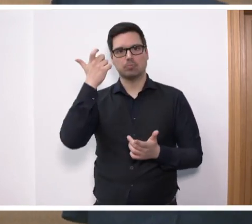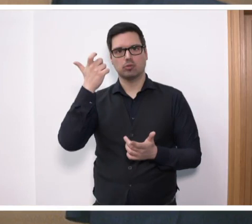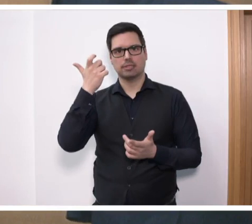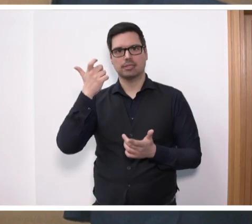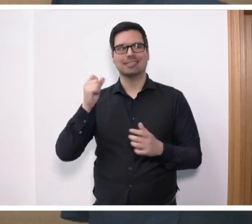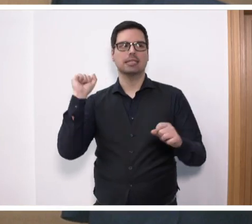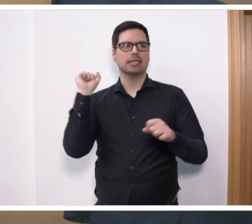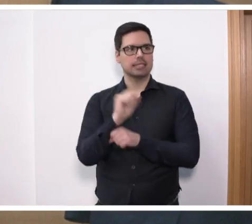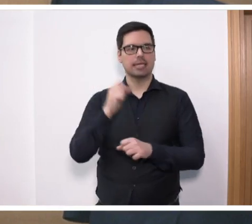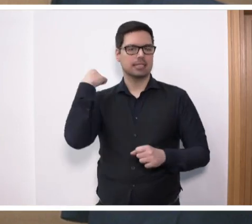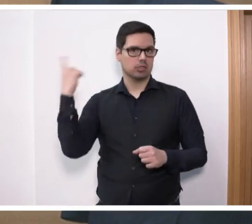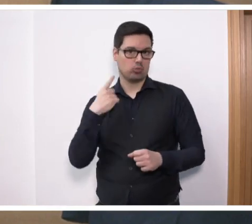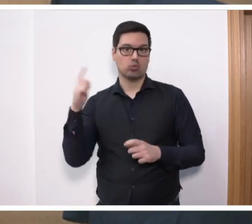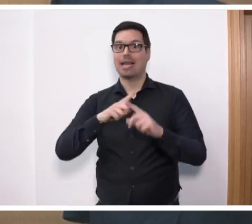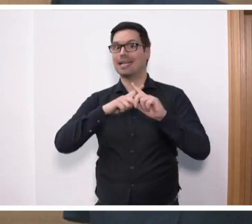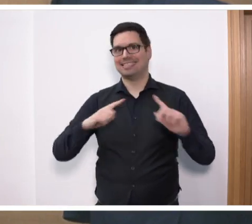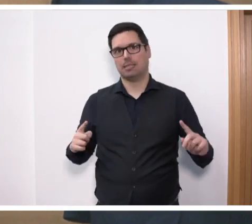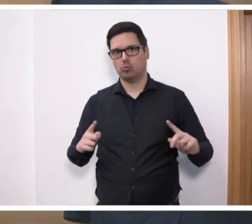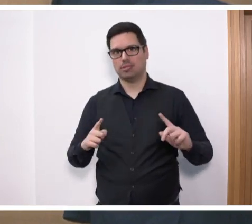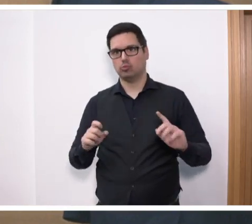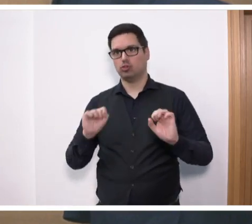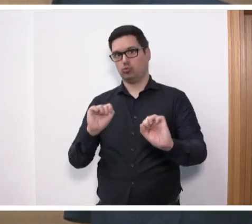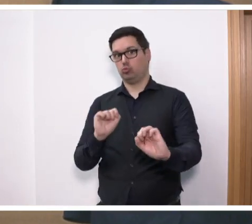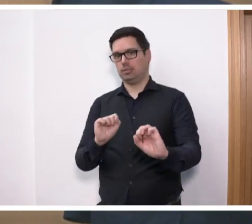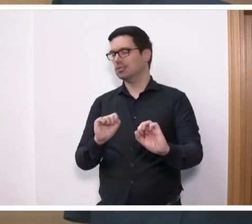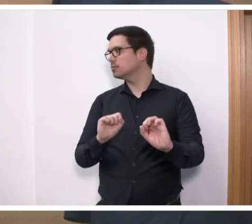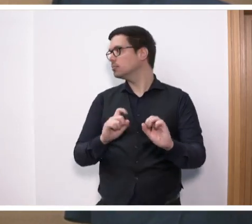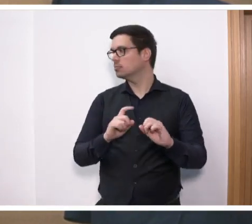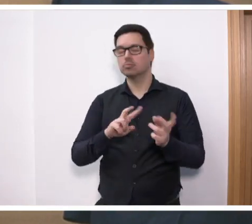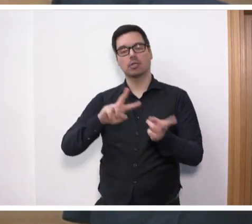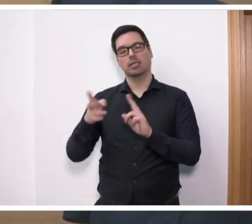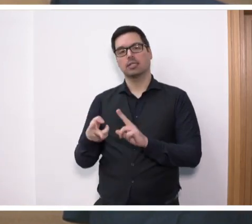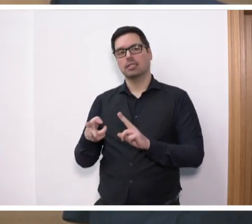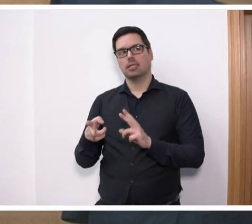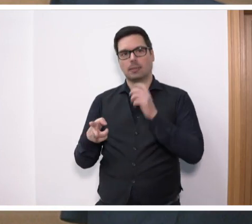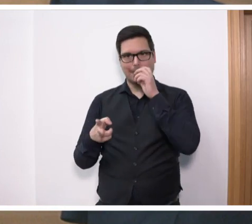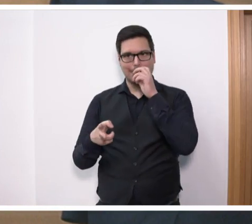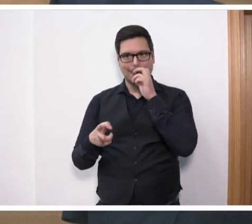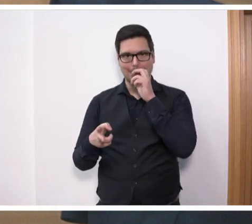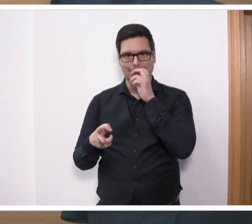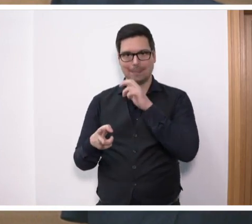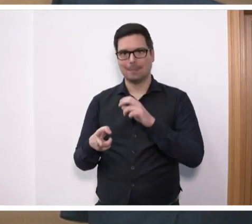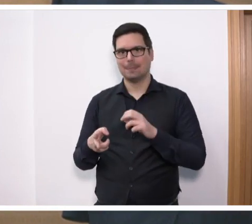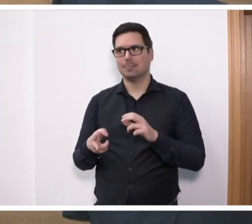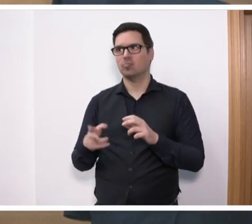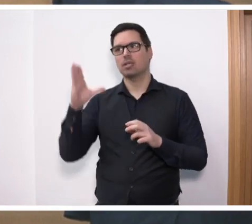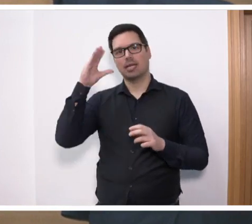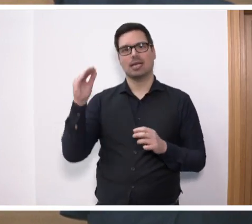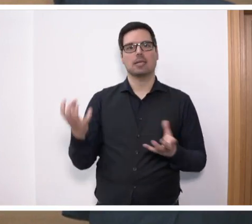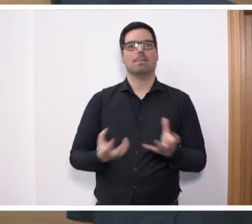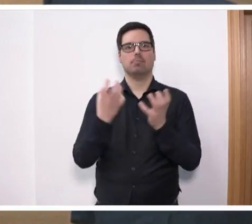Antisemitismus und Extremismus vorbeugen und auf der anderen Seite eben den von Herrn Becker